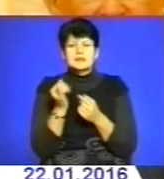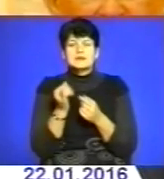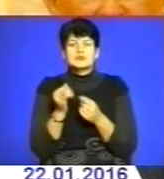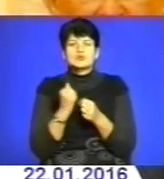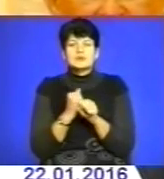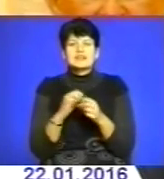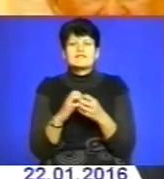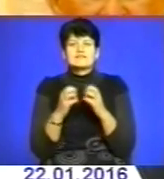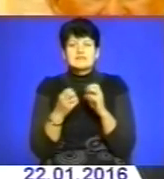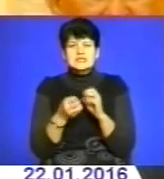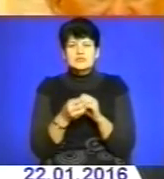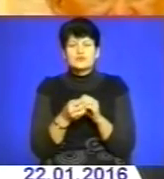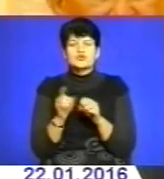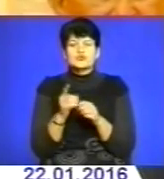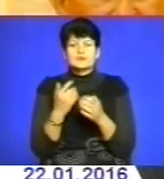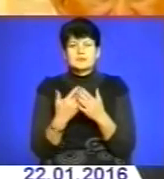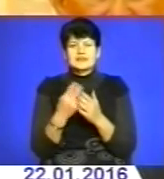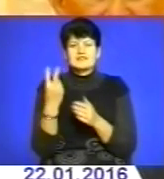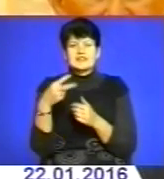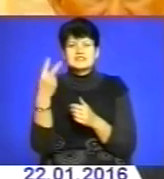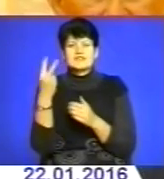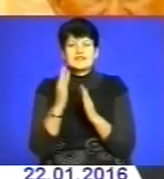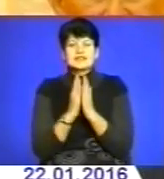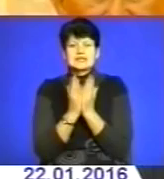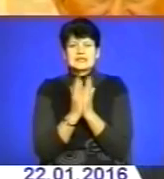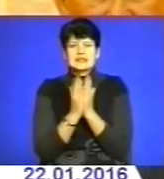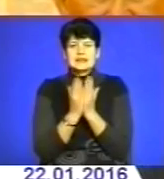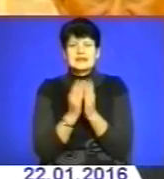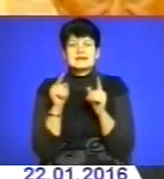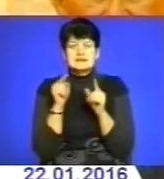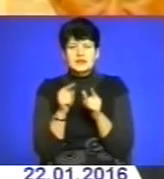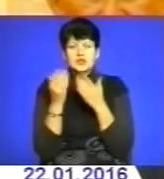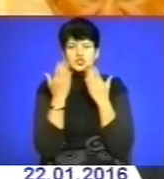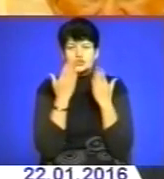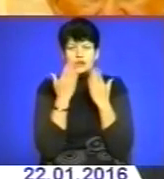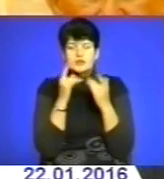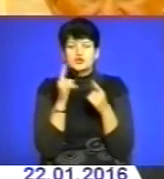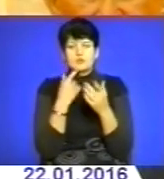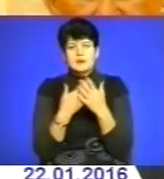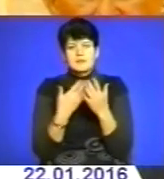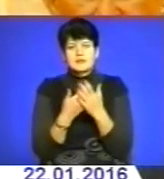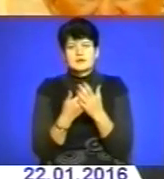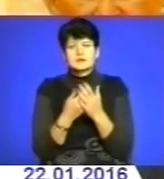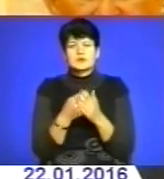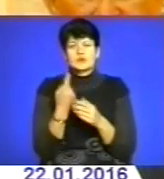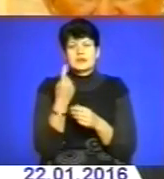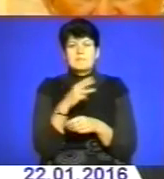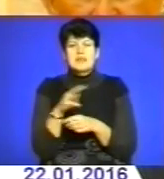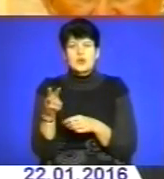висновку, що десь оці 22 книги так перечитали, що приблизно прочитало мільйон